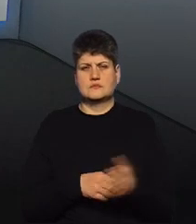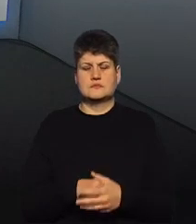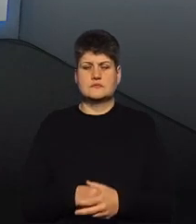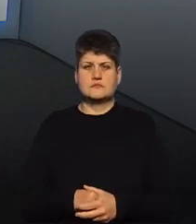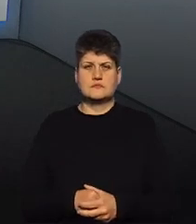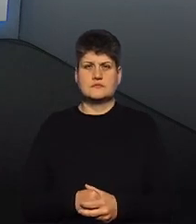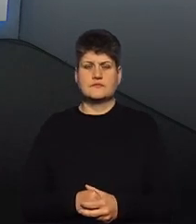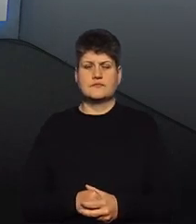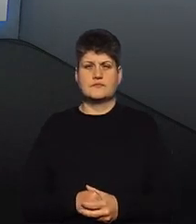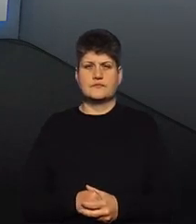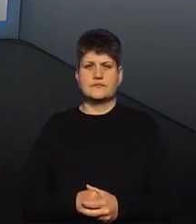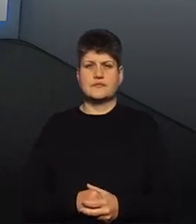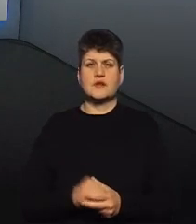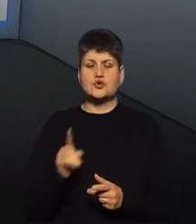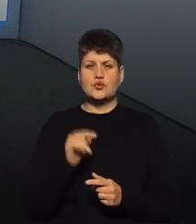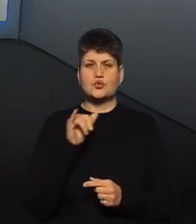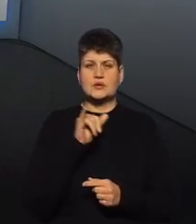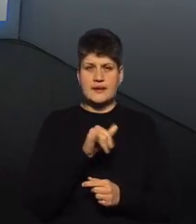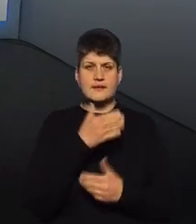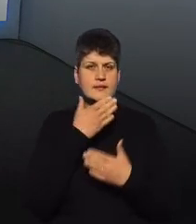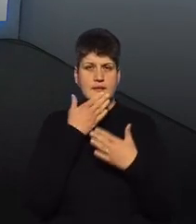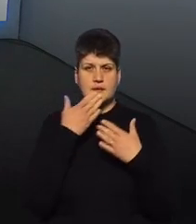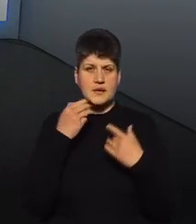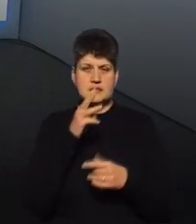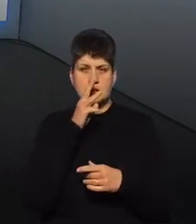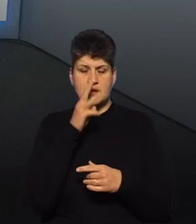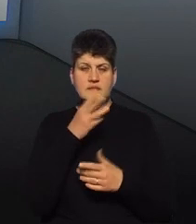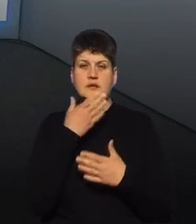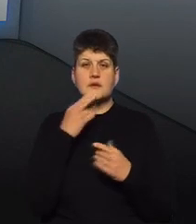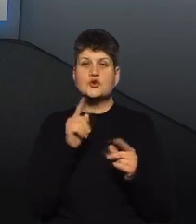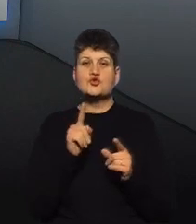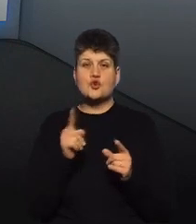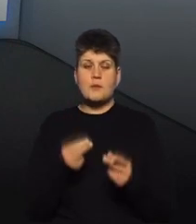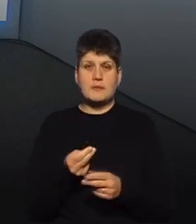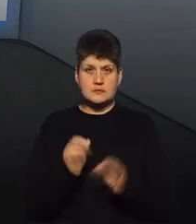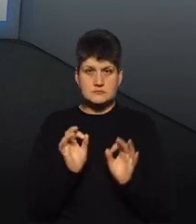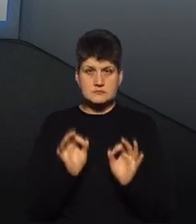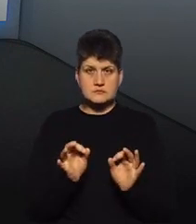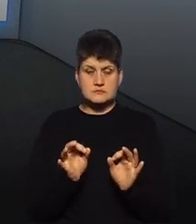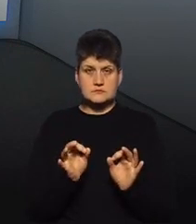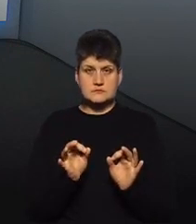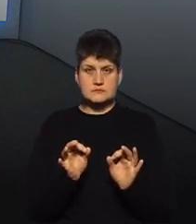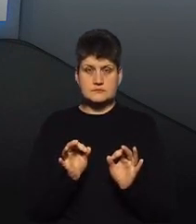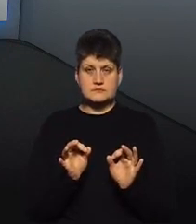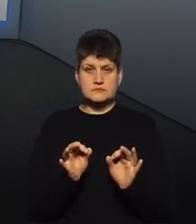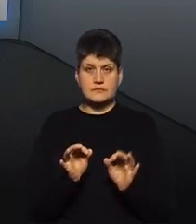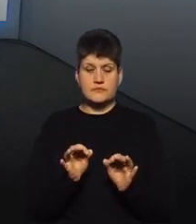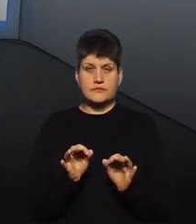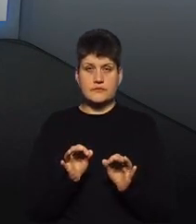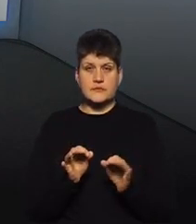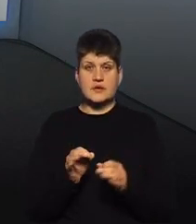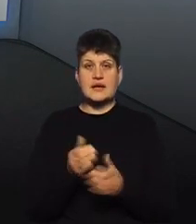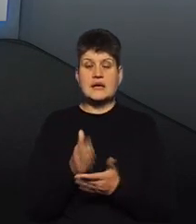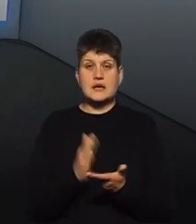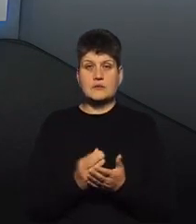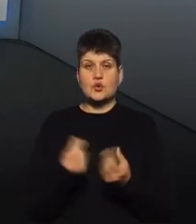Зрозуміли, що в неї немає зарплати і вона немає з чого платити, так? Пуханка хліба коштують зараз 12 гривень.